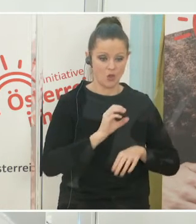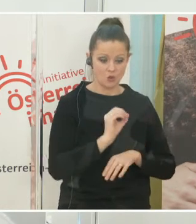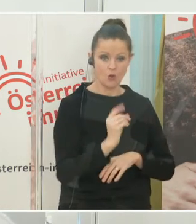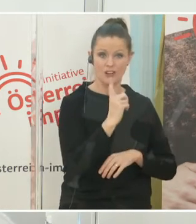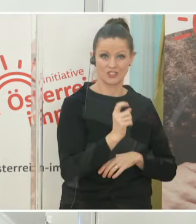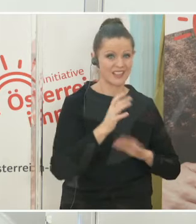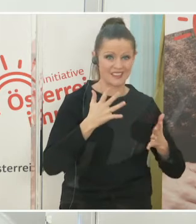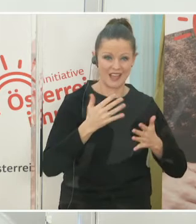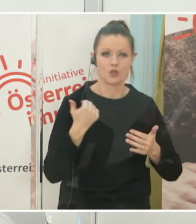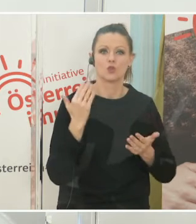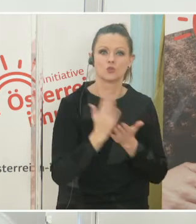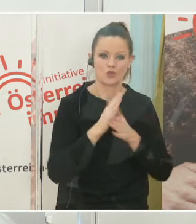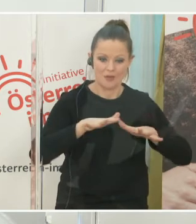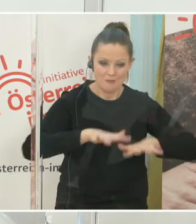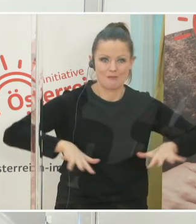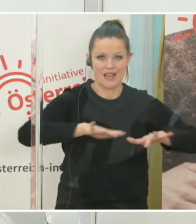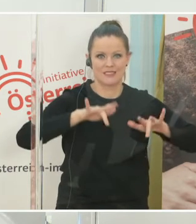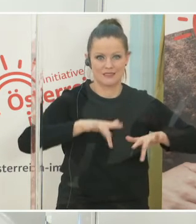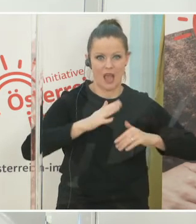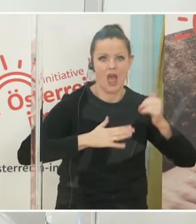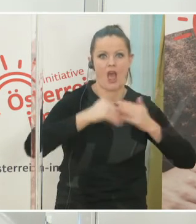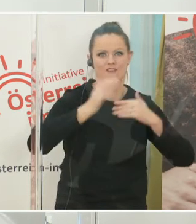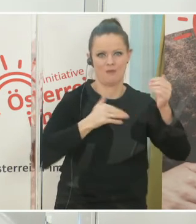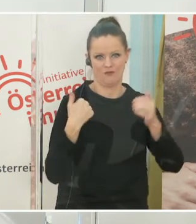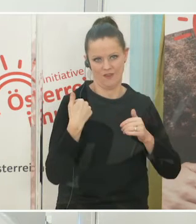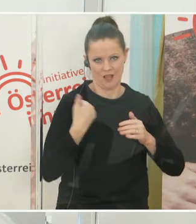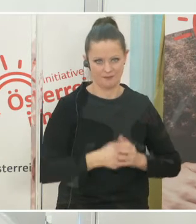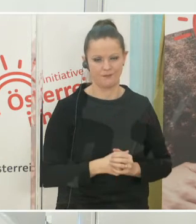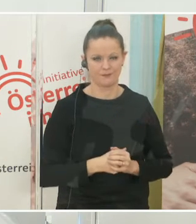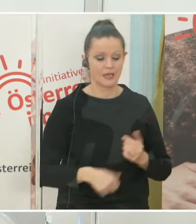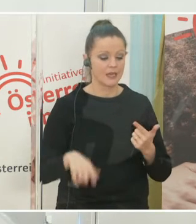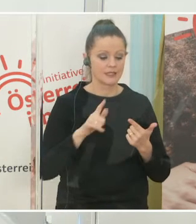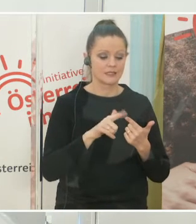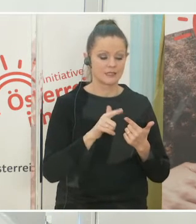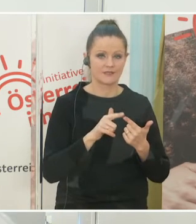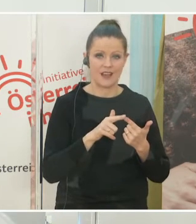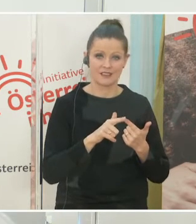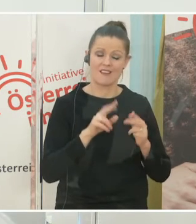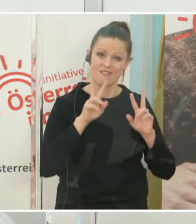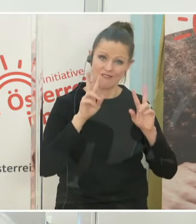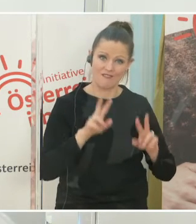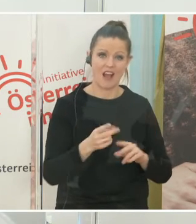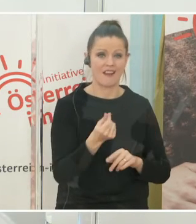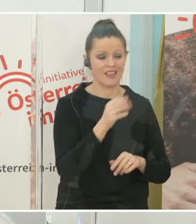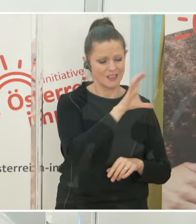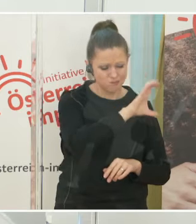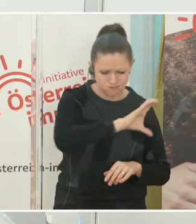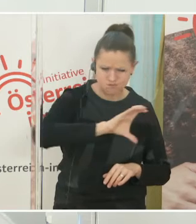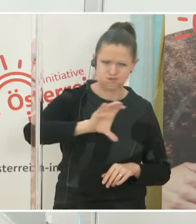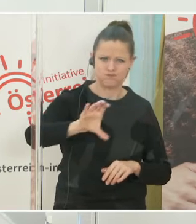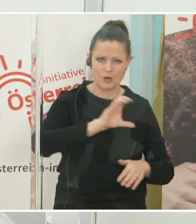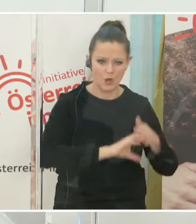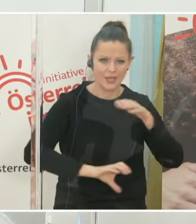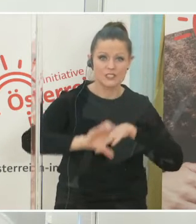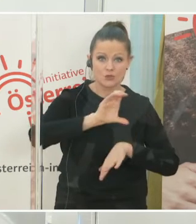einmal ein wichtiger Punkt. Der zweite ist, dass hier wirklich sehr, sehr viel Geld und sehr viele Ressourcen in der